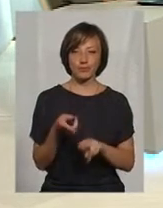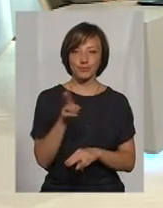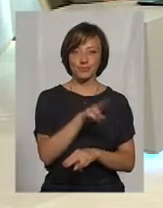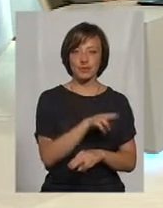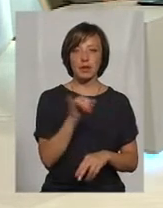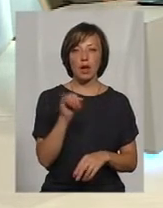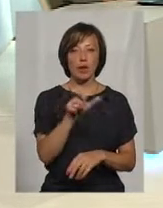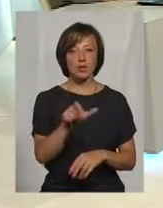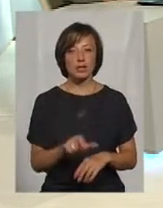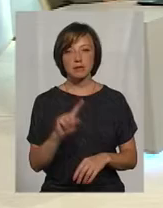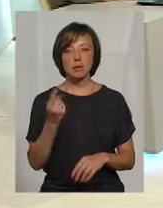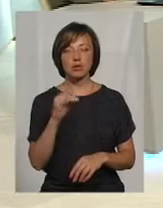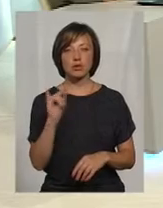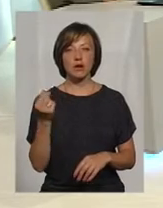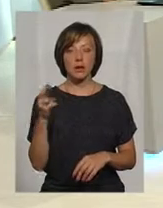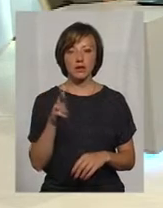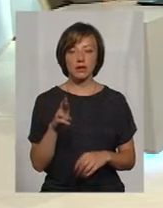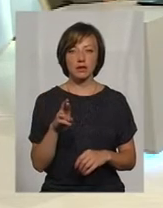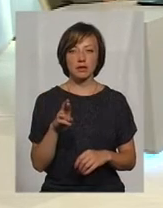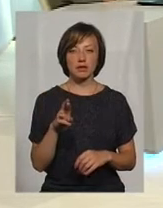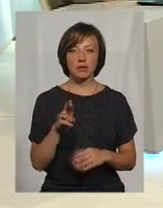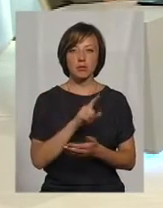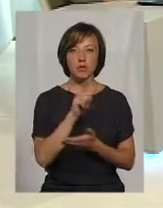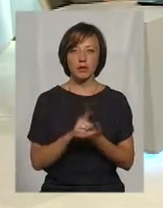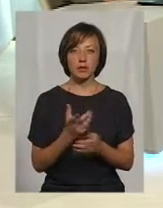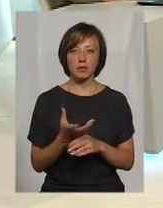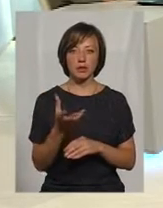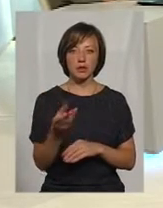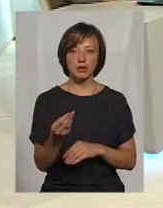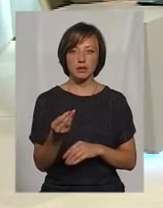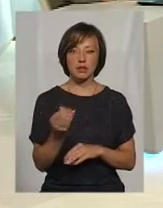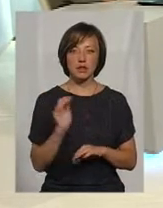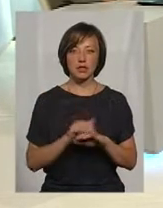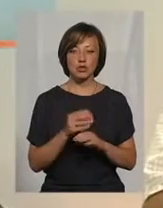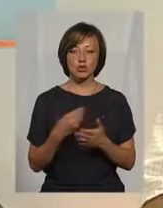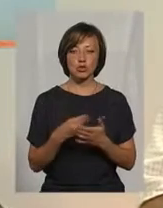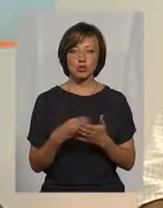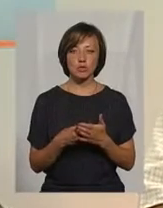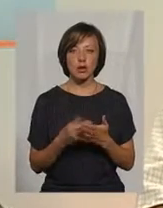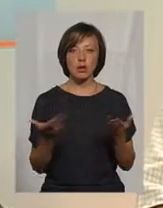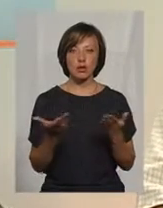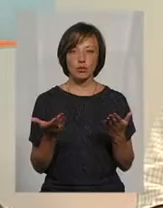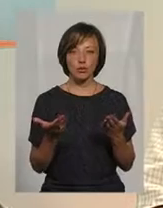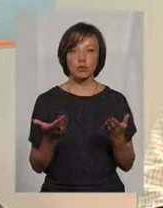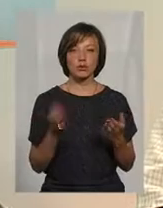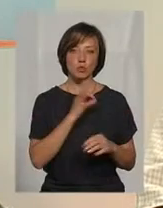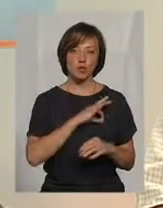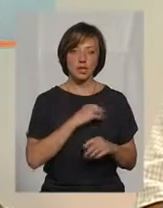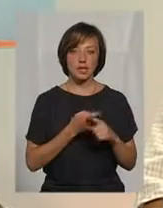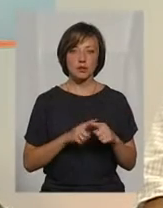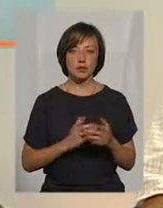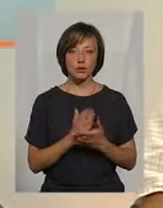Але людина вже з 1 травня повинна заплатити фактично суму. Тому, за яку вона спожила цю